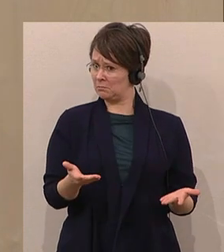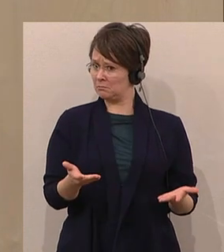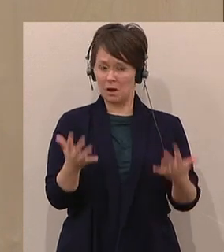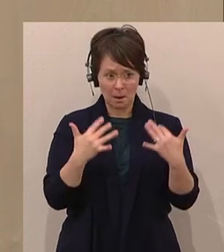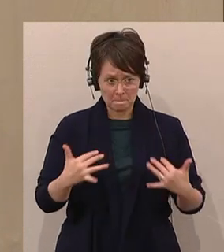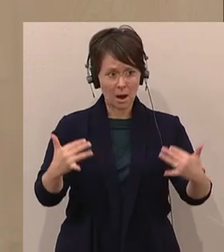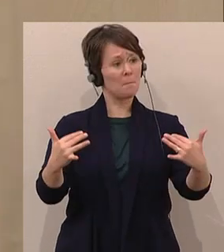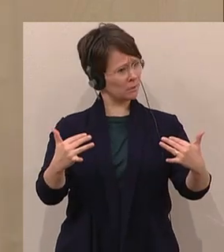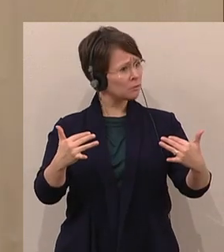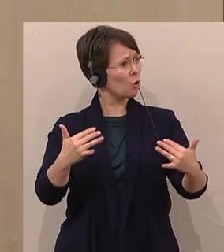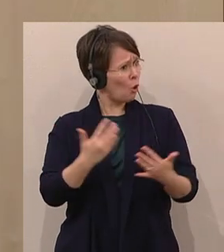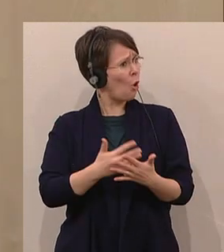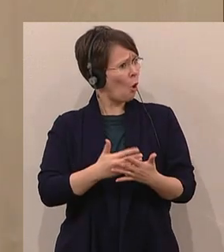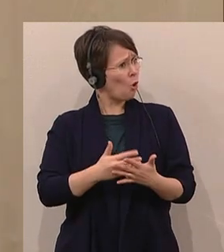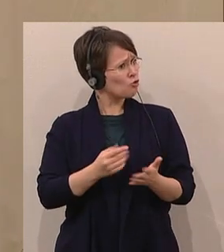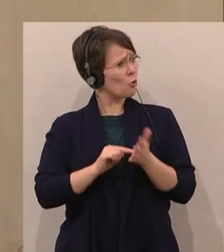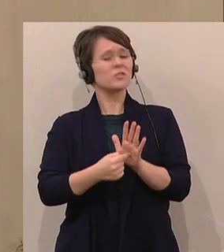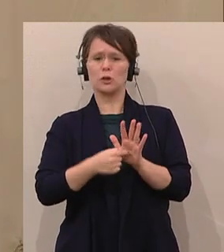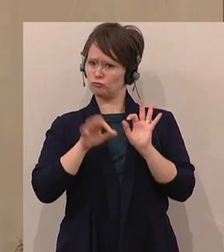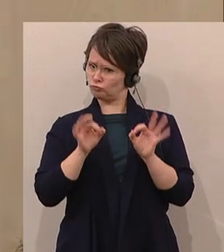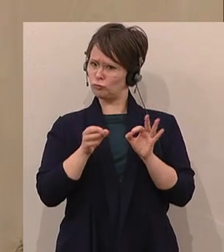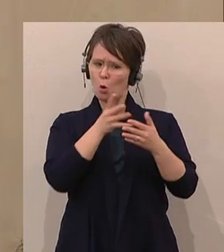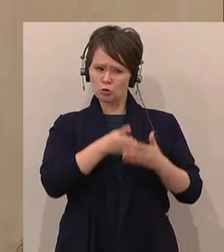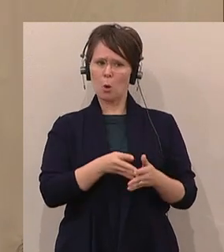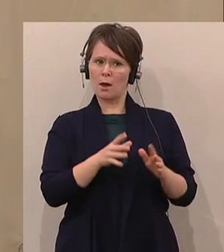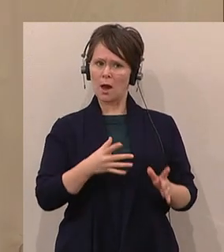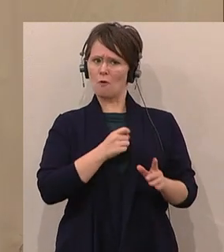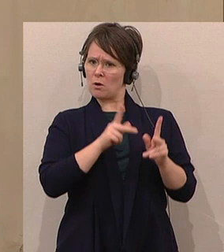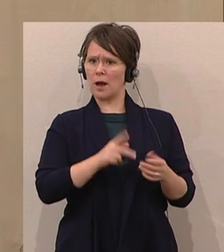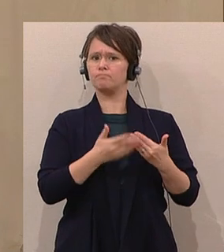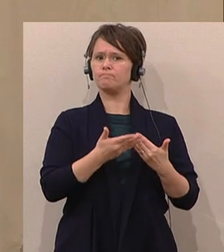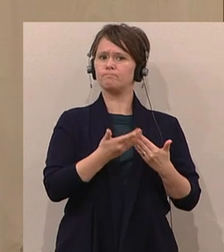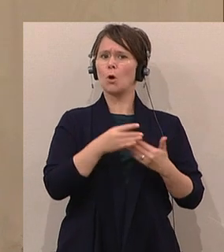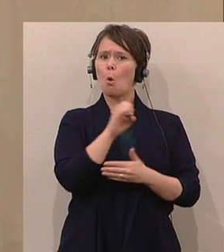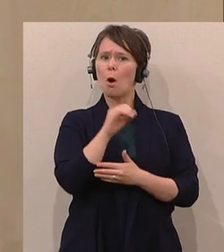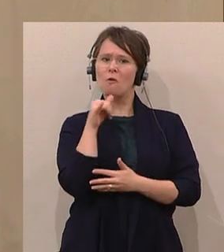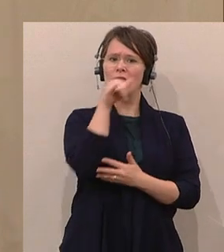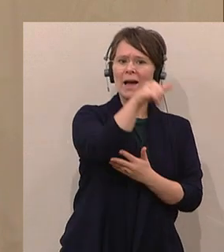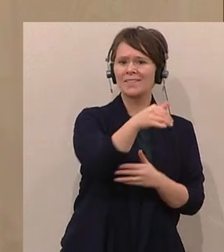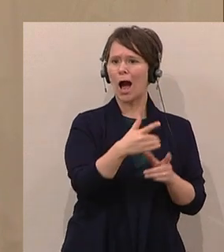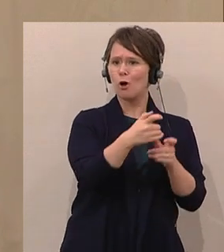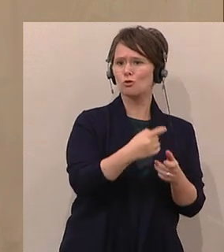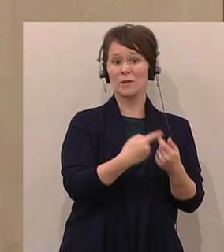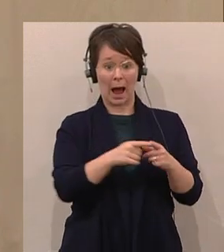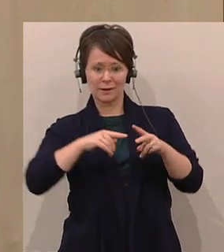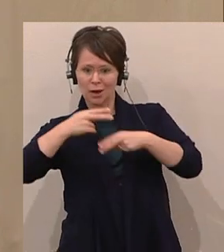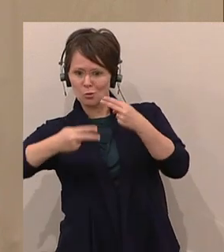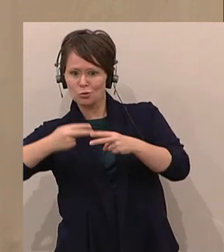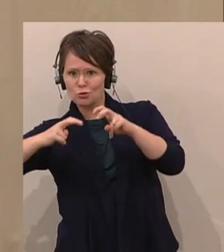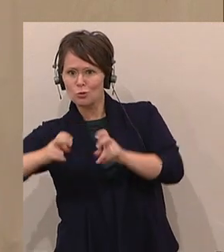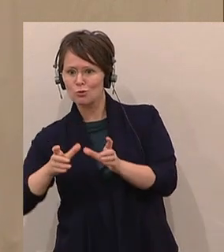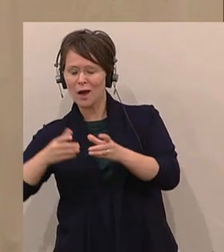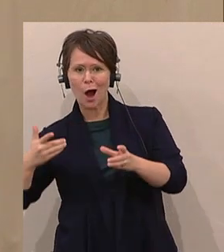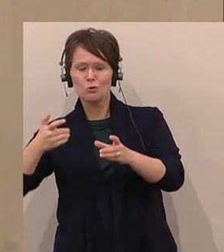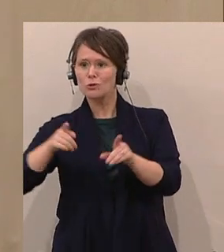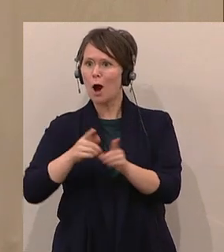kontrollieren können im Eurofighter-Untersuchungsausschuss, in zahlreichen anderen Untersuchungsausschüssen, auch dank der Abgeordneten anderer Fraktionen.